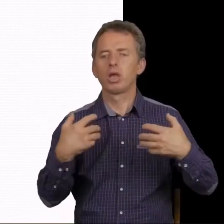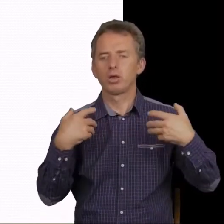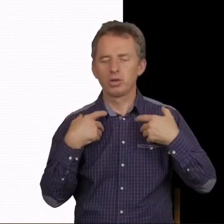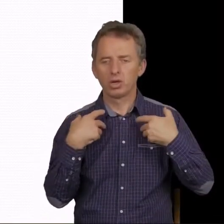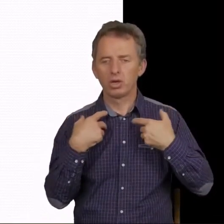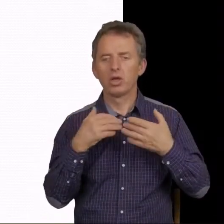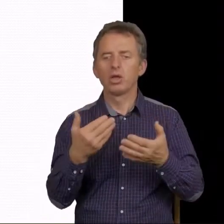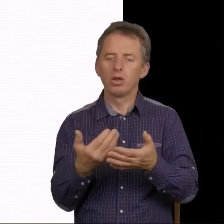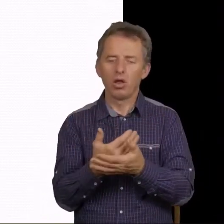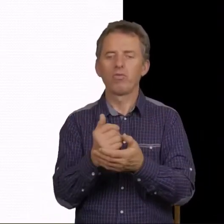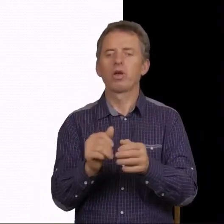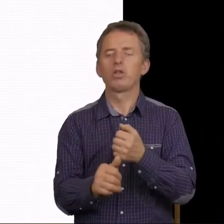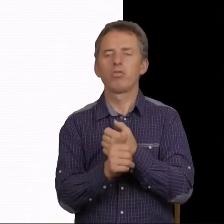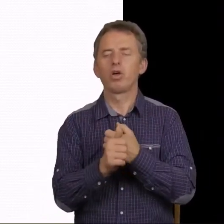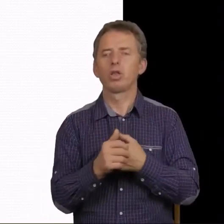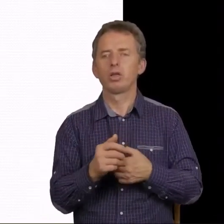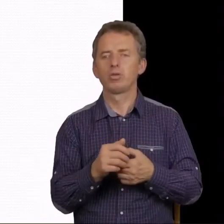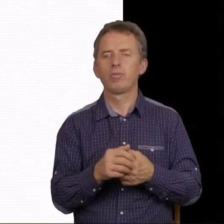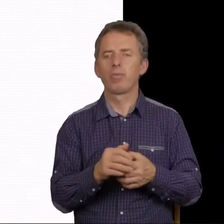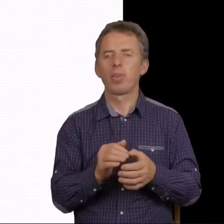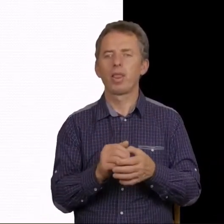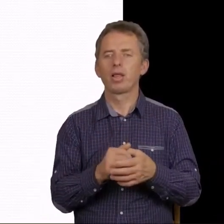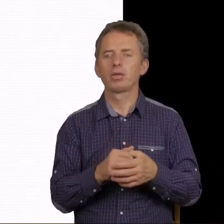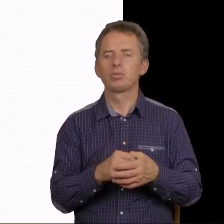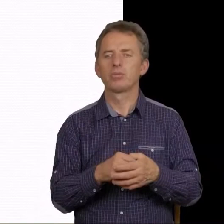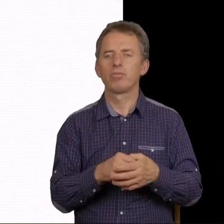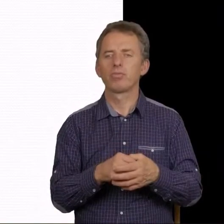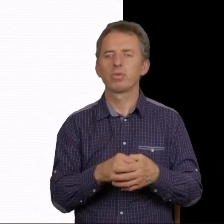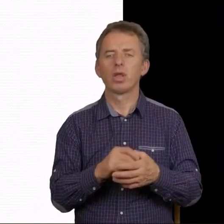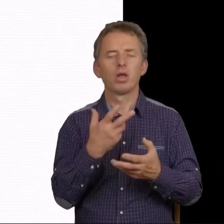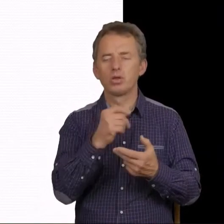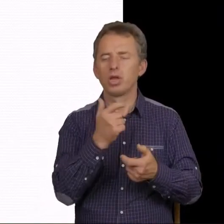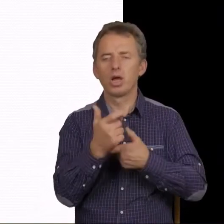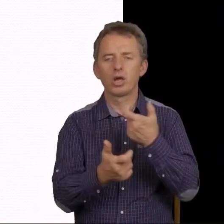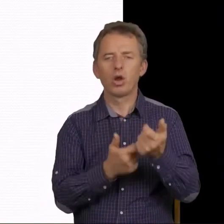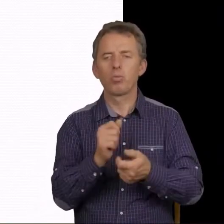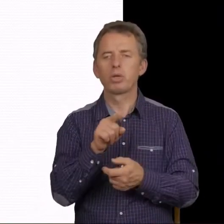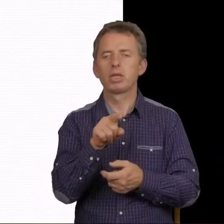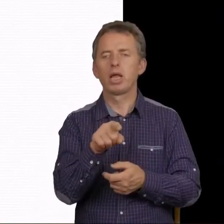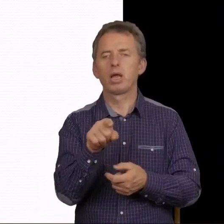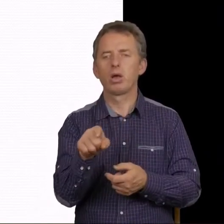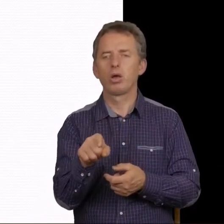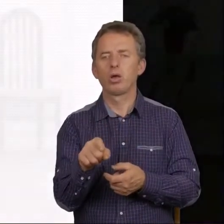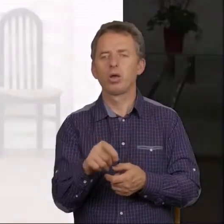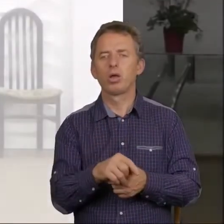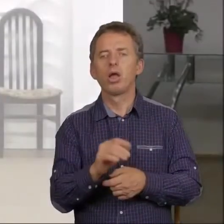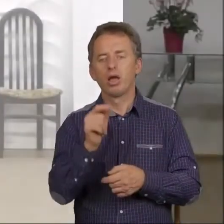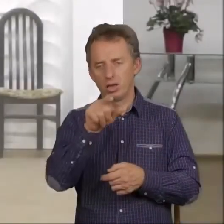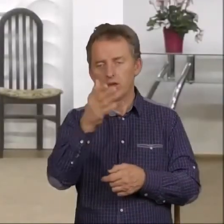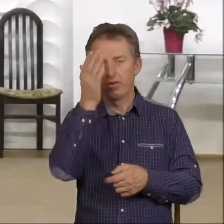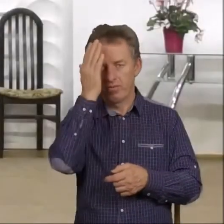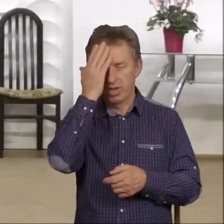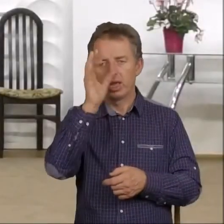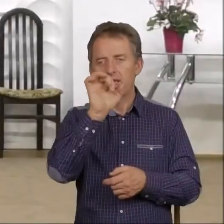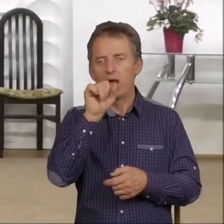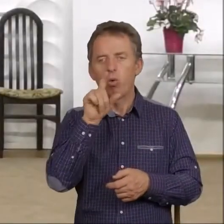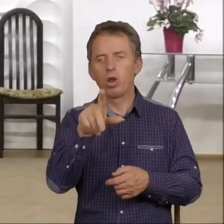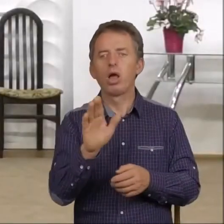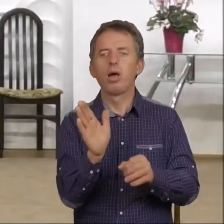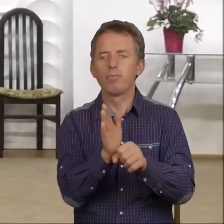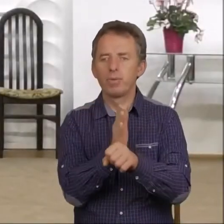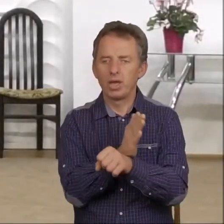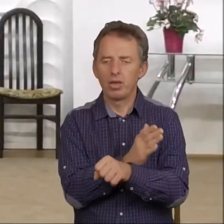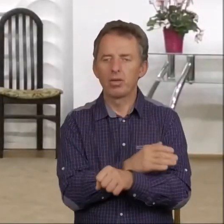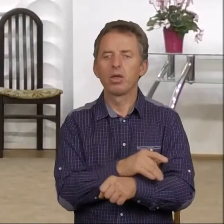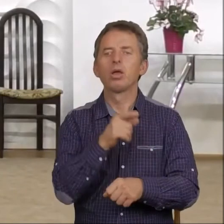Może go zabić, ale nie robi tego. I Saul o tym wie. I mimo to